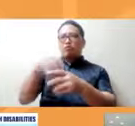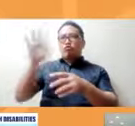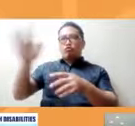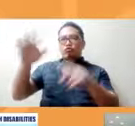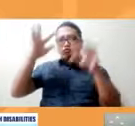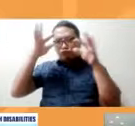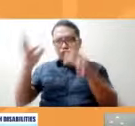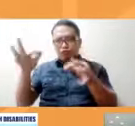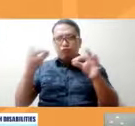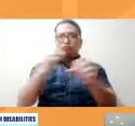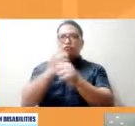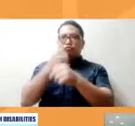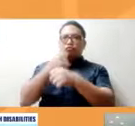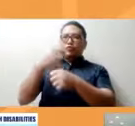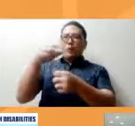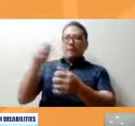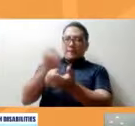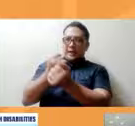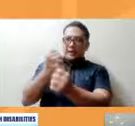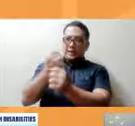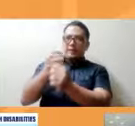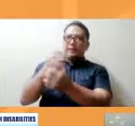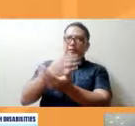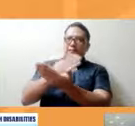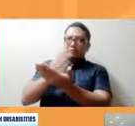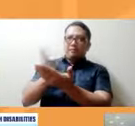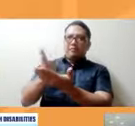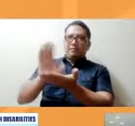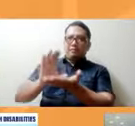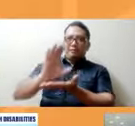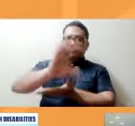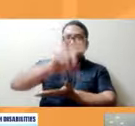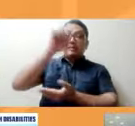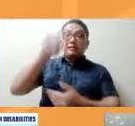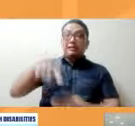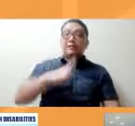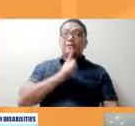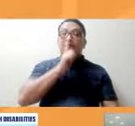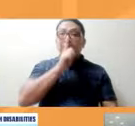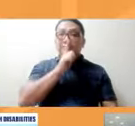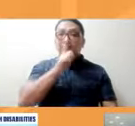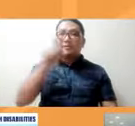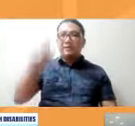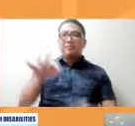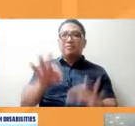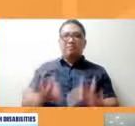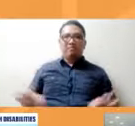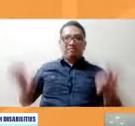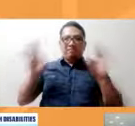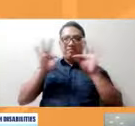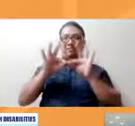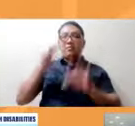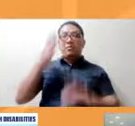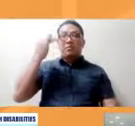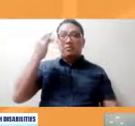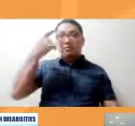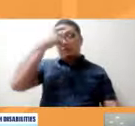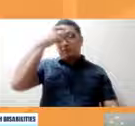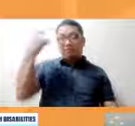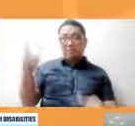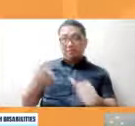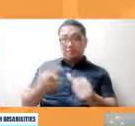siguro natin Sir Raniel Siyempre mahalagang mahalaga dahil una